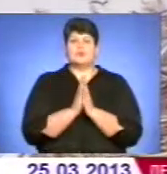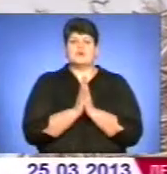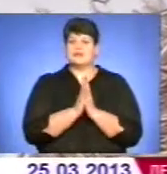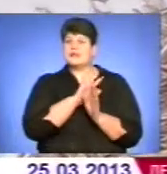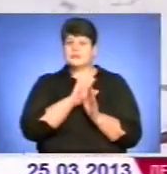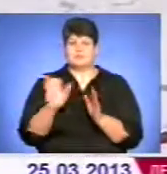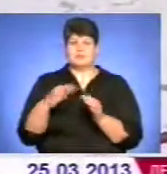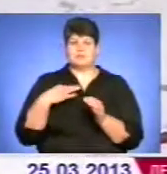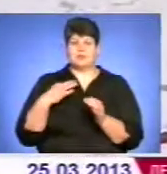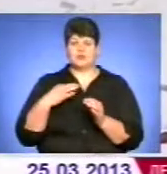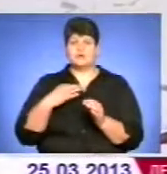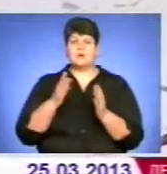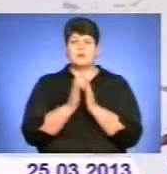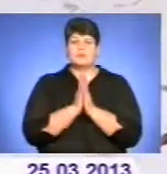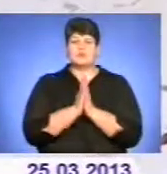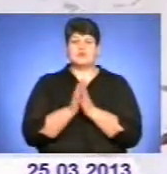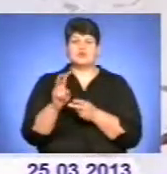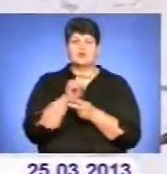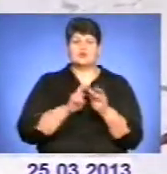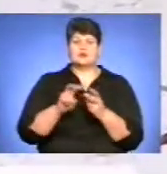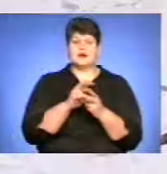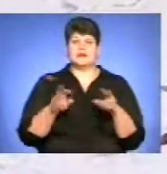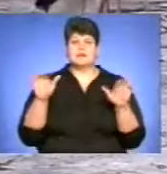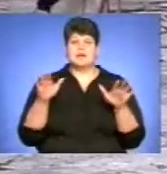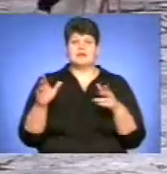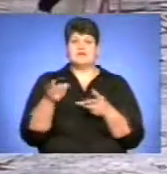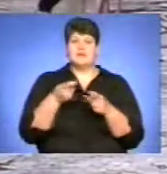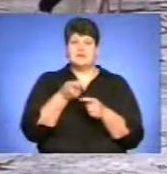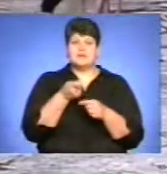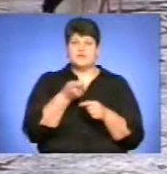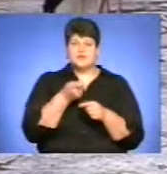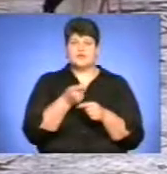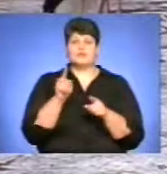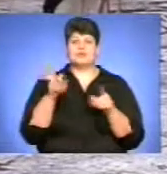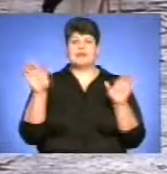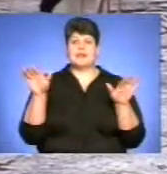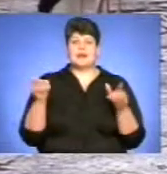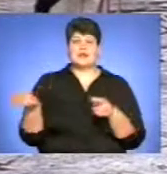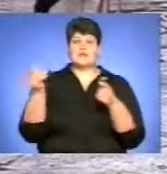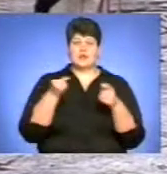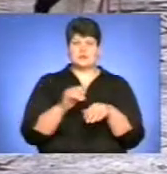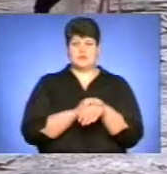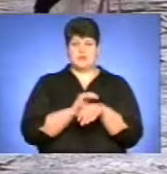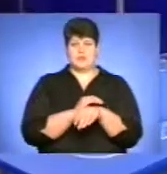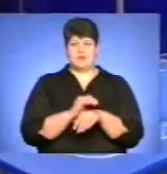байдужими. Вони закликають шукати з граї птахів та підгодовувати. Адже лелеки приносять людям добро.